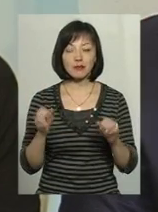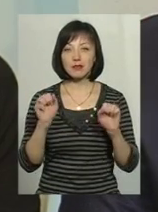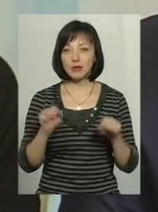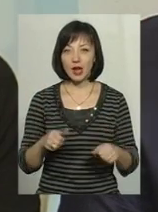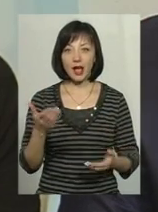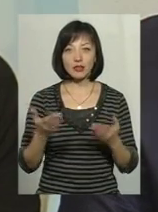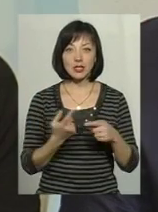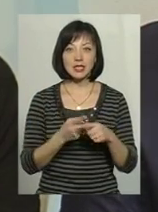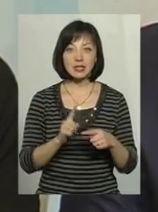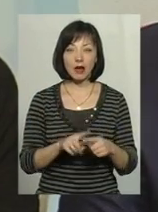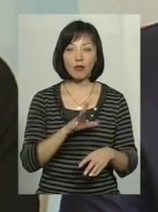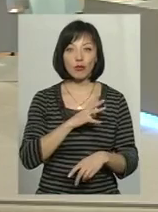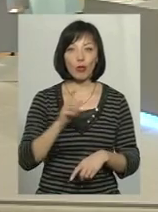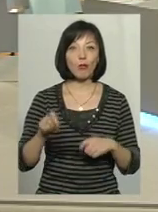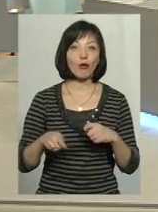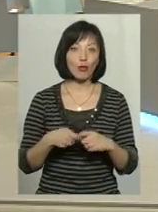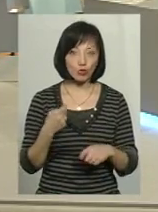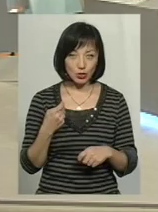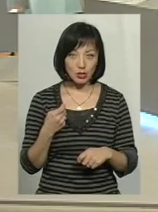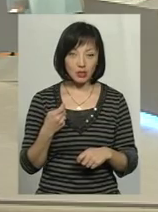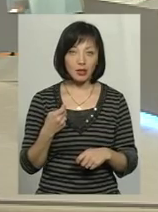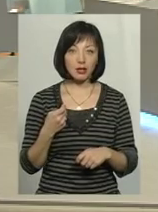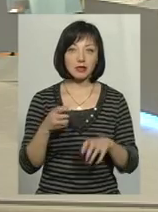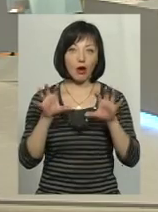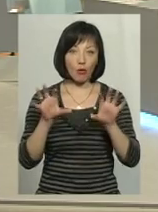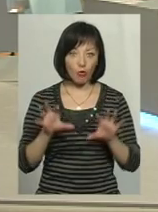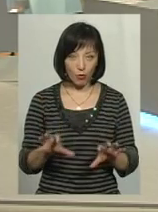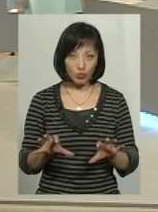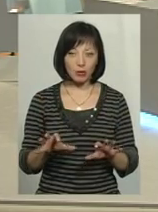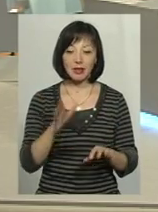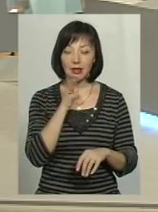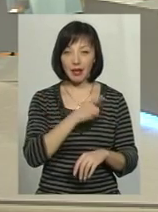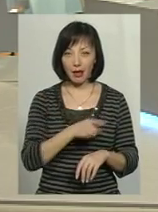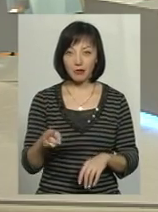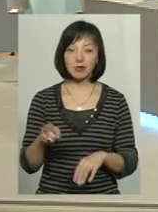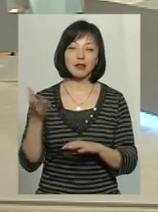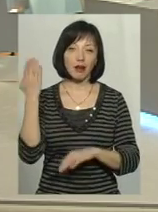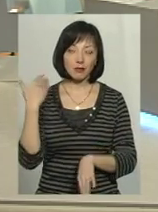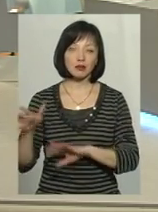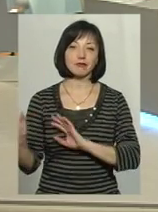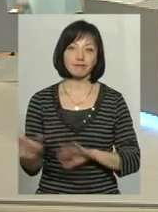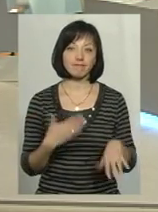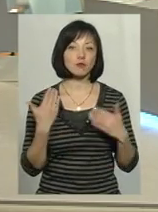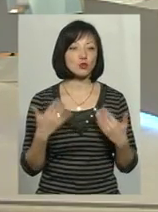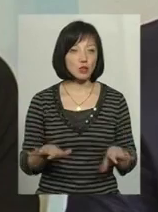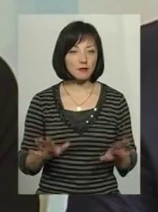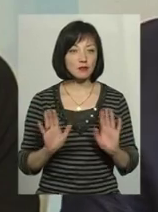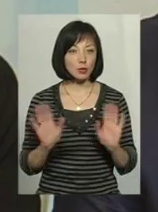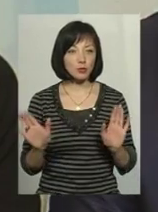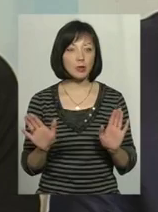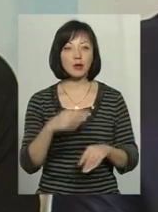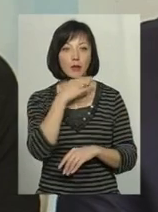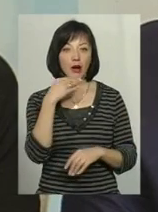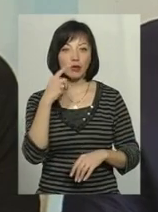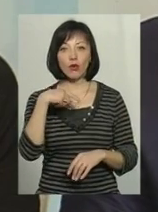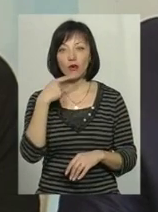знову поговорити... право порушення, навіть якщо це було порушення закону, але термін давності... Термін давності сплив. Тобто, можемо багато про